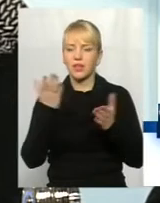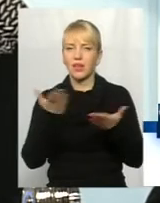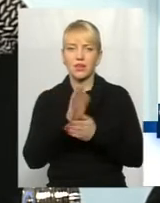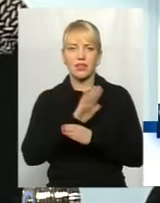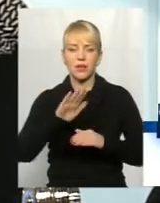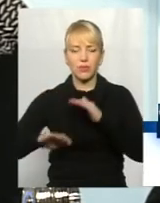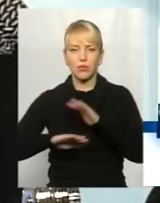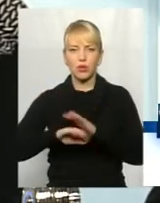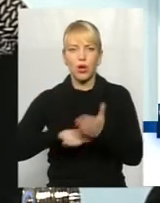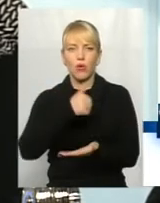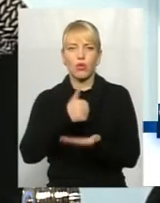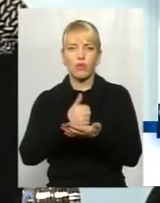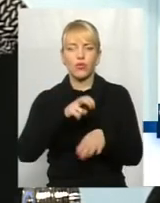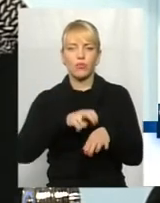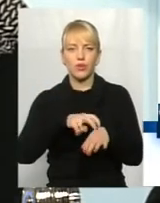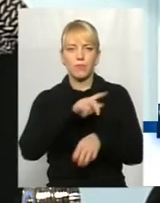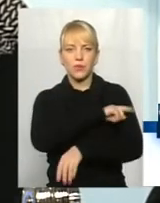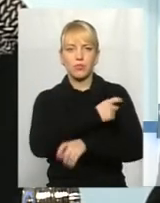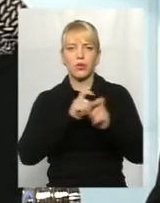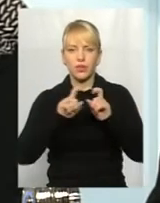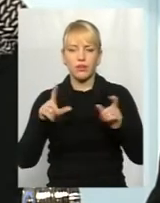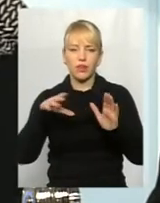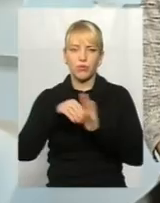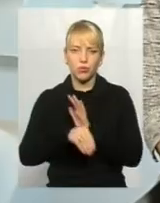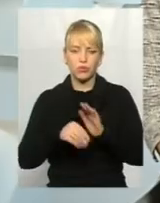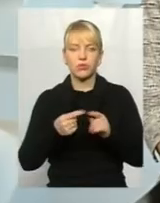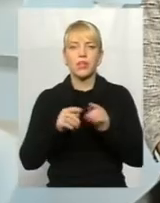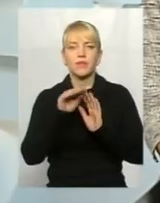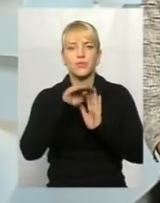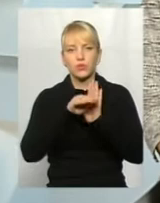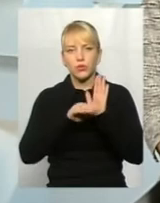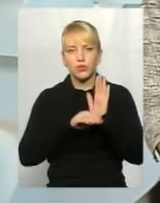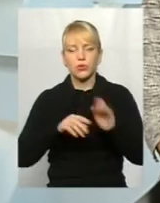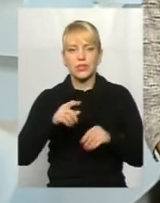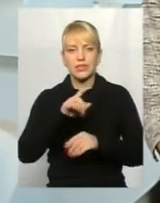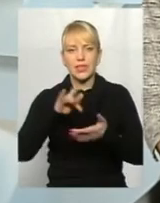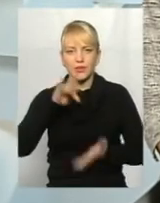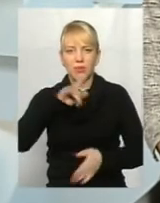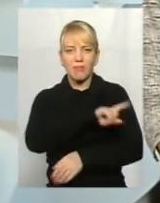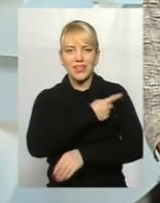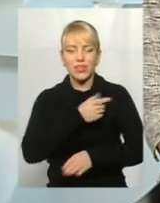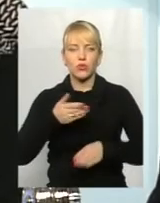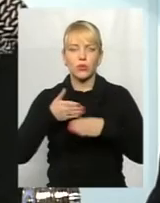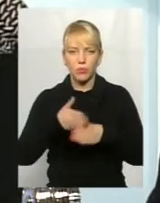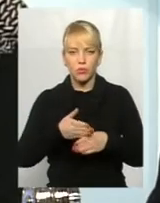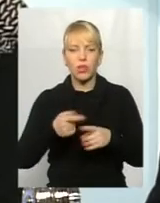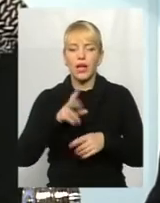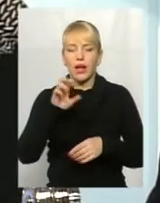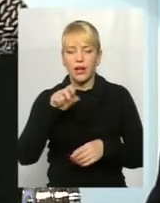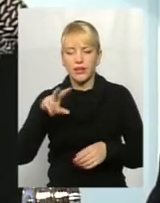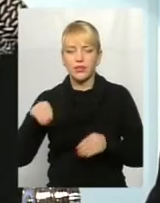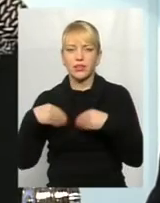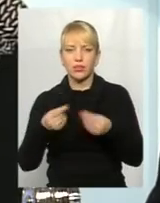головному лікарю поліклінік, а все-таки входять в структуру центрів первинної медико-санітарної допомоги, або надають первинну допомогу